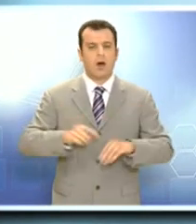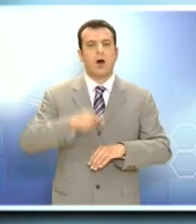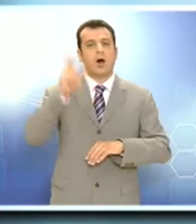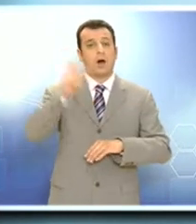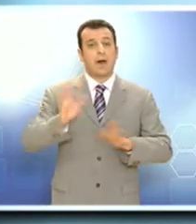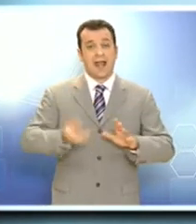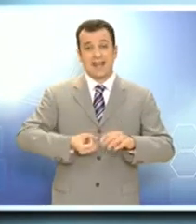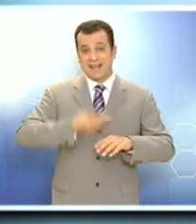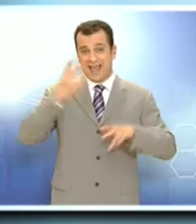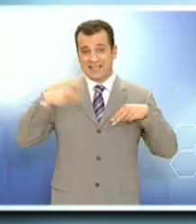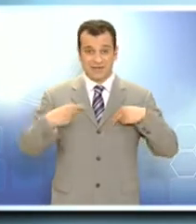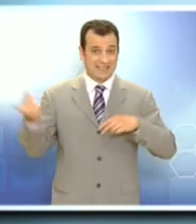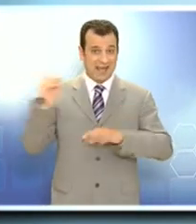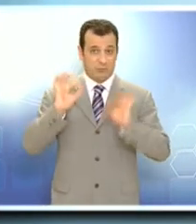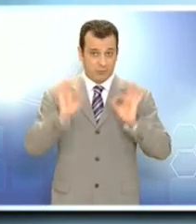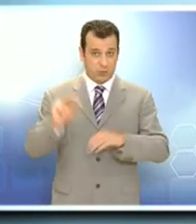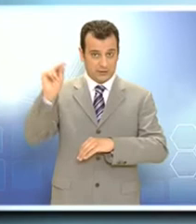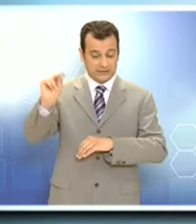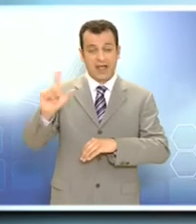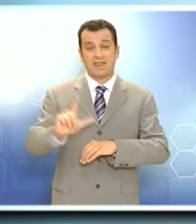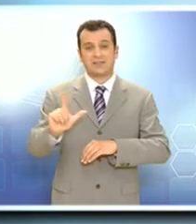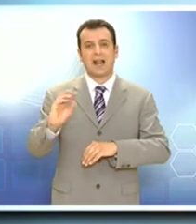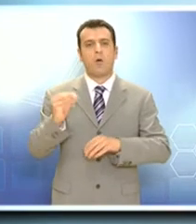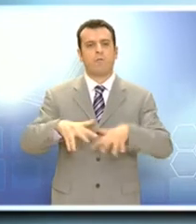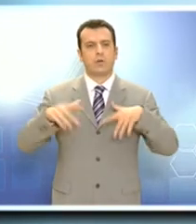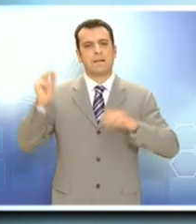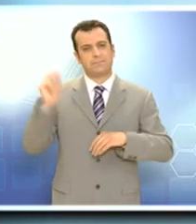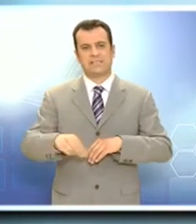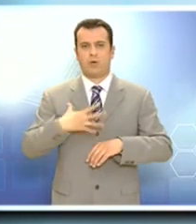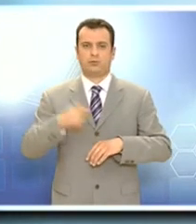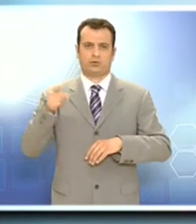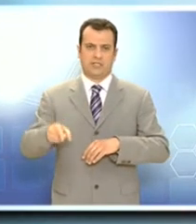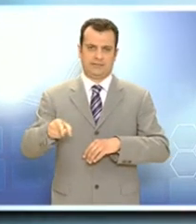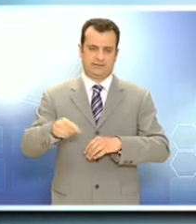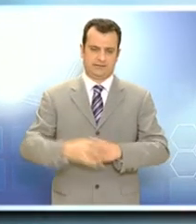Εφόσον η νέα κυβέρνηση ορκισθεί αύριο, τη Δευτέρα θα ζητήσει ψήφο εμπιστοσύνης από την Βουλή.